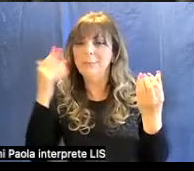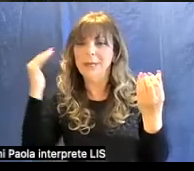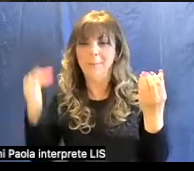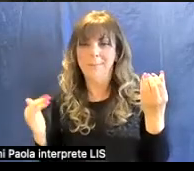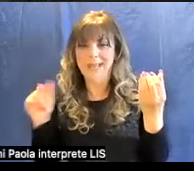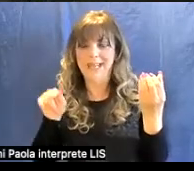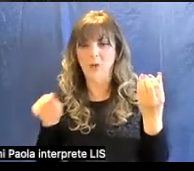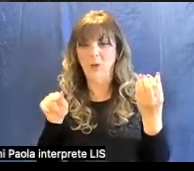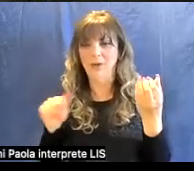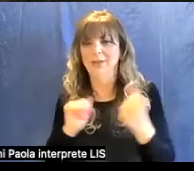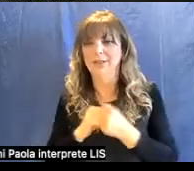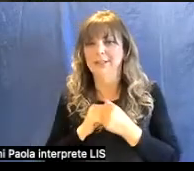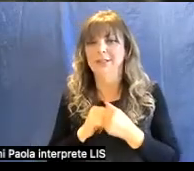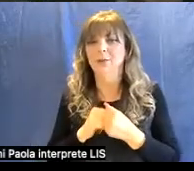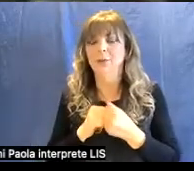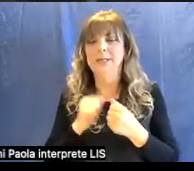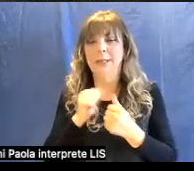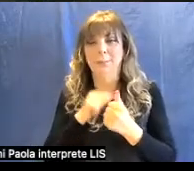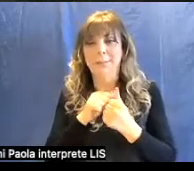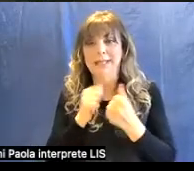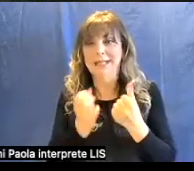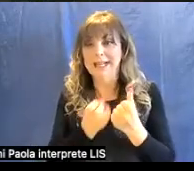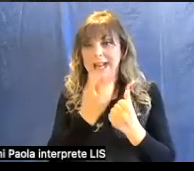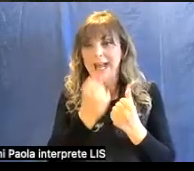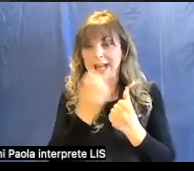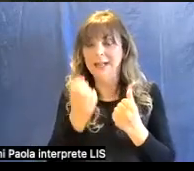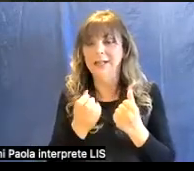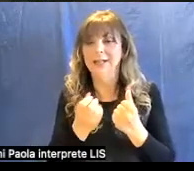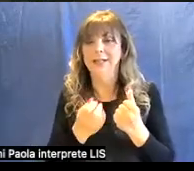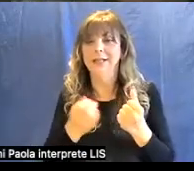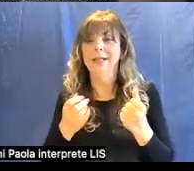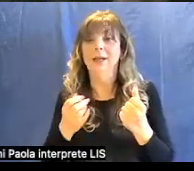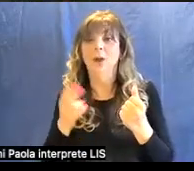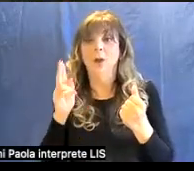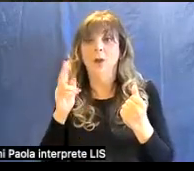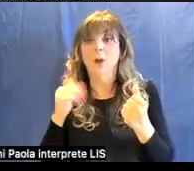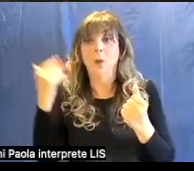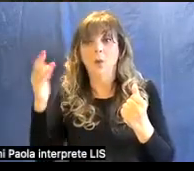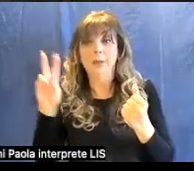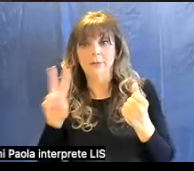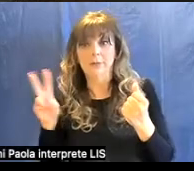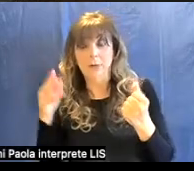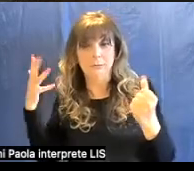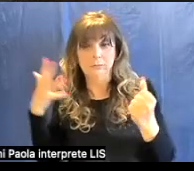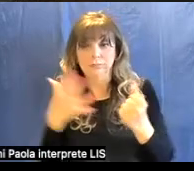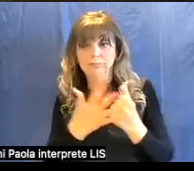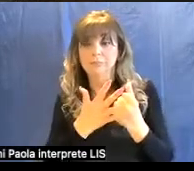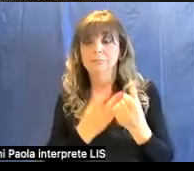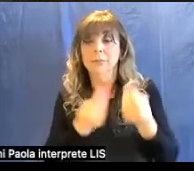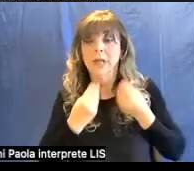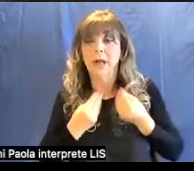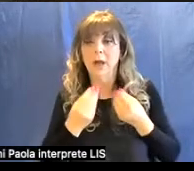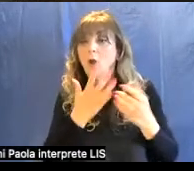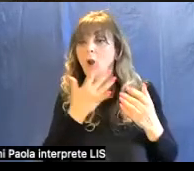E quindi i minerali colpiti dalla radiazione ultravioletta assumono un colore diverso.